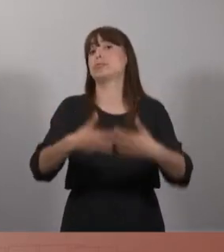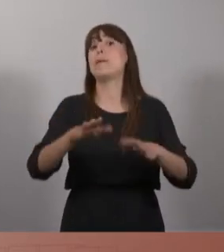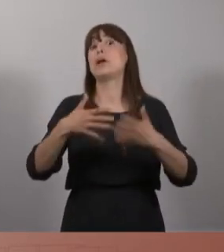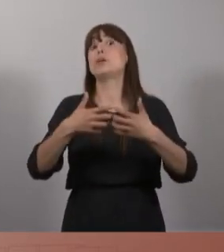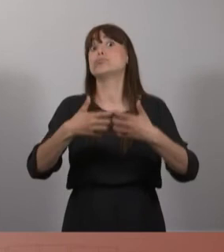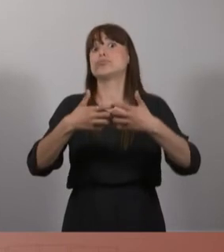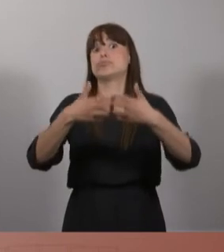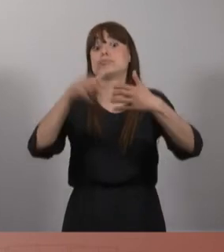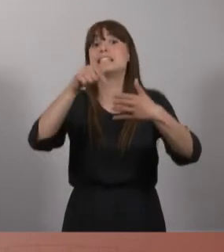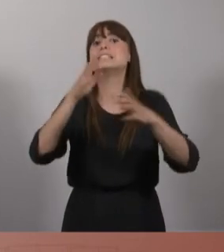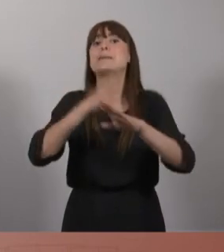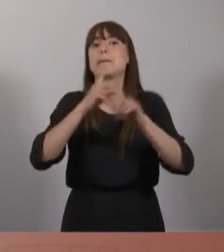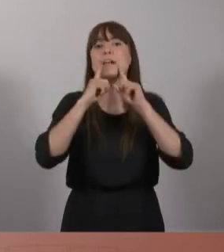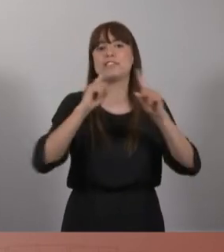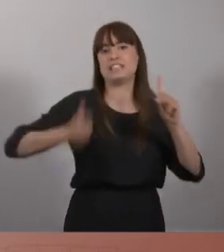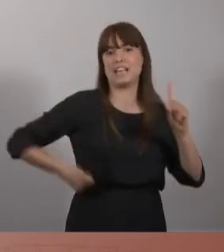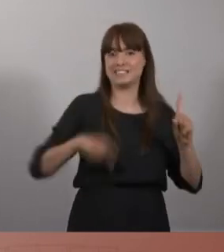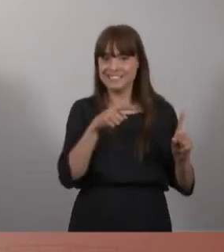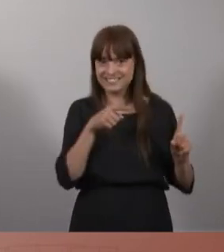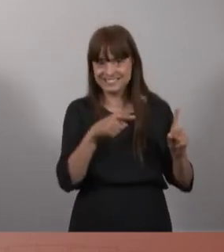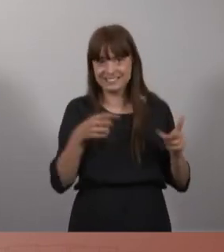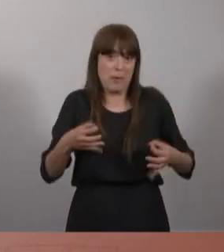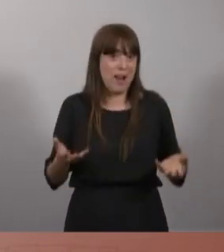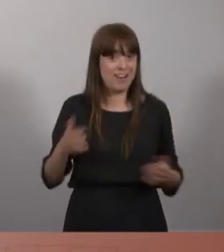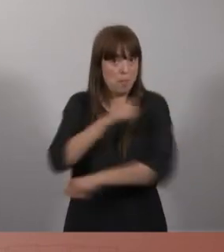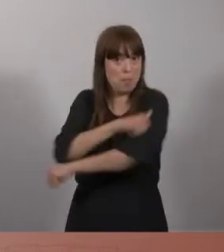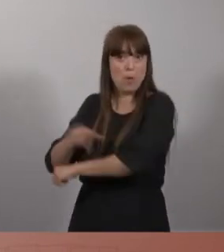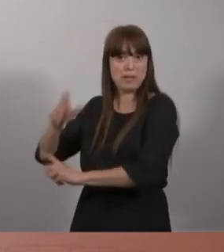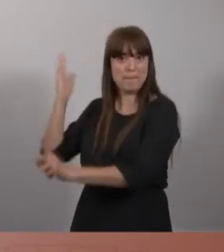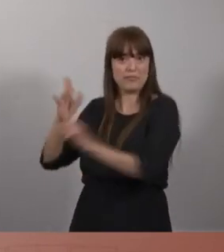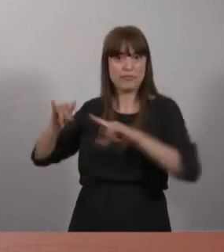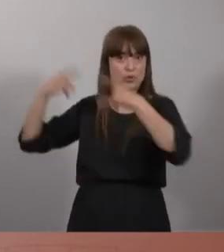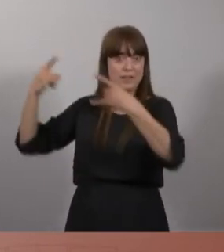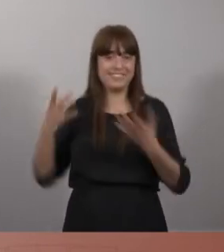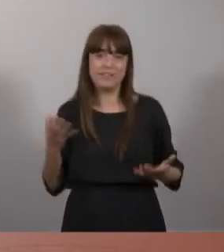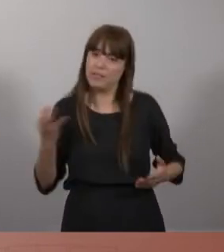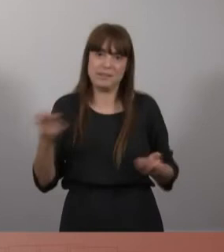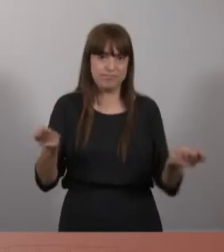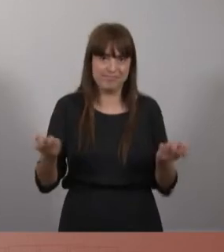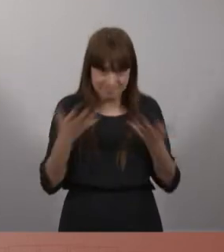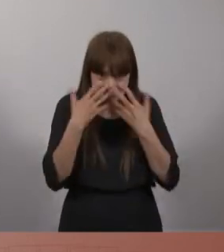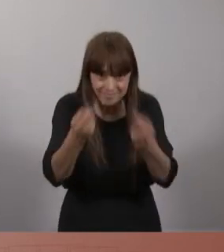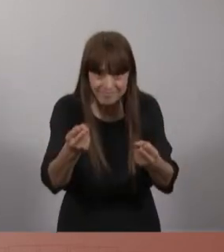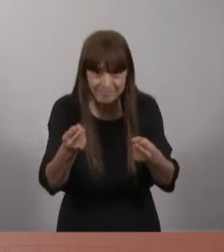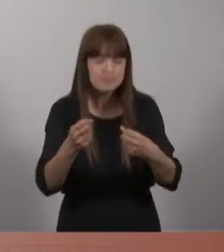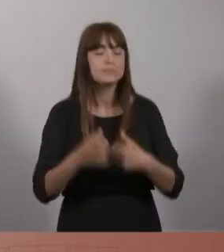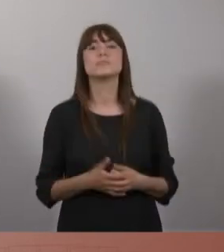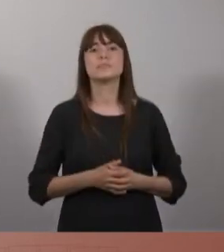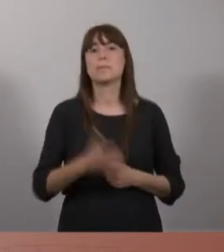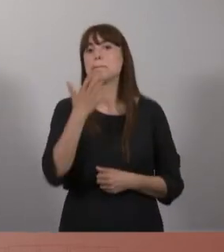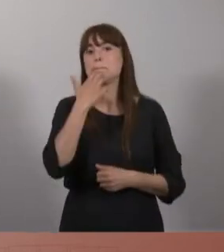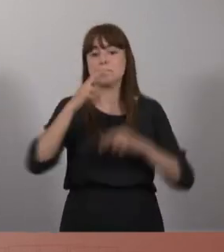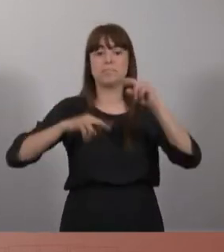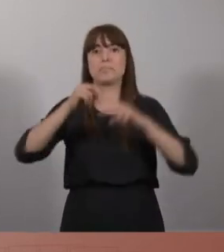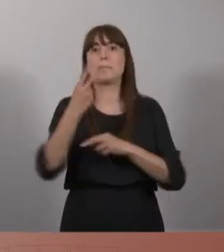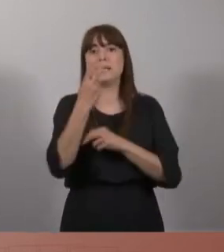mateixos. Avui, el parc públic d'habitatge en matèria d'habitatges és de 24.000 habitatges, 18.000 que va fer l'Incasol i els